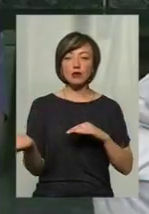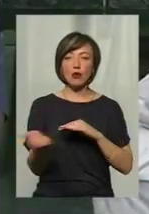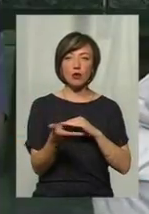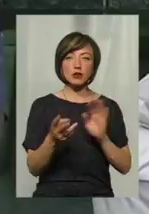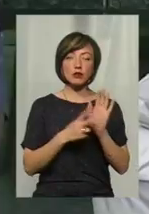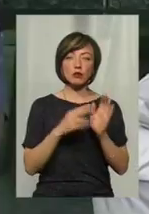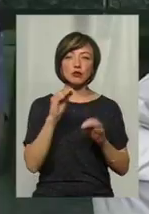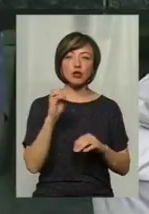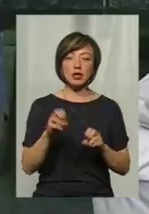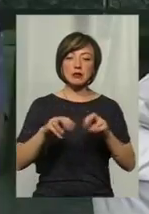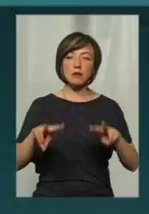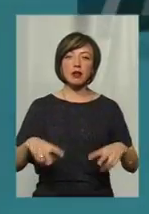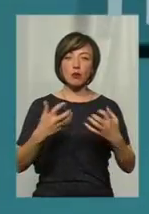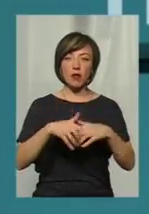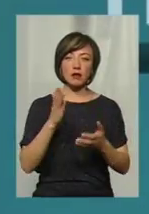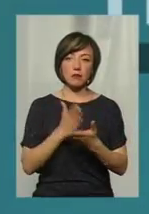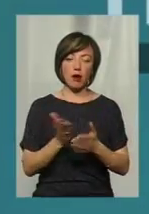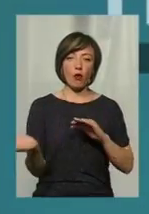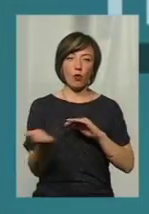Сьомий жек спецобладнання має коси.